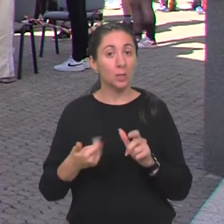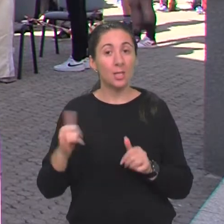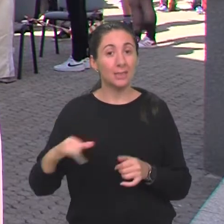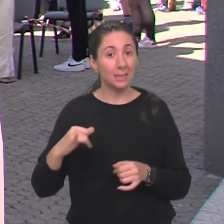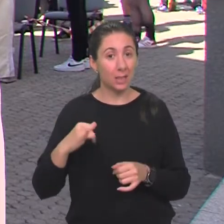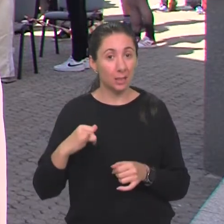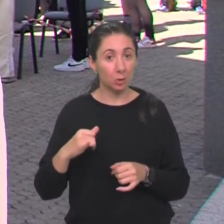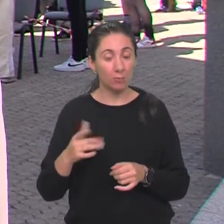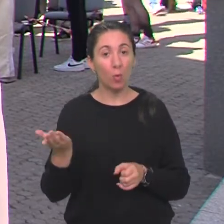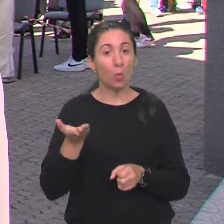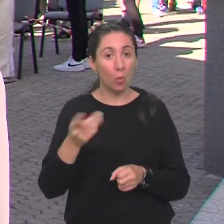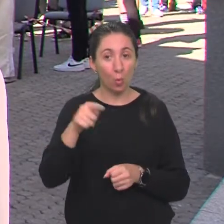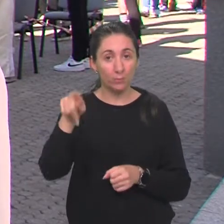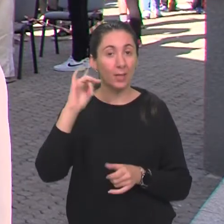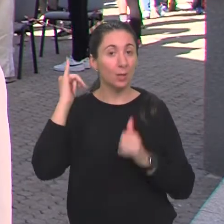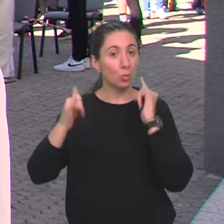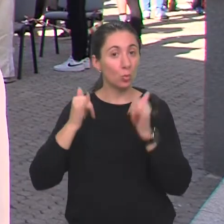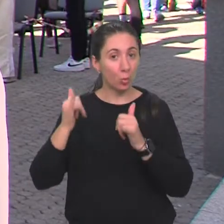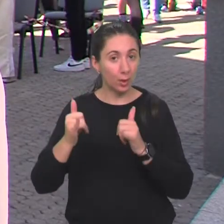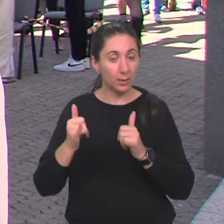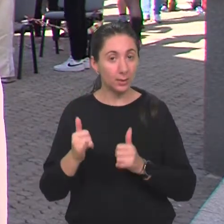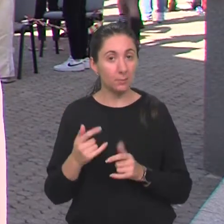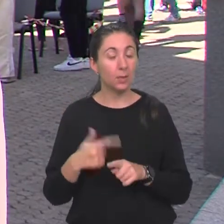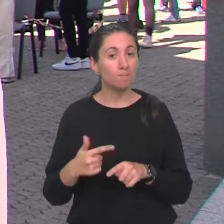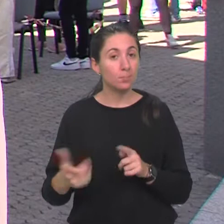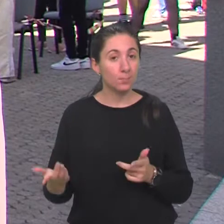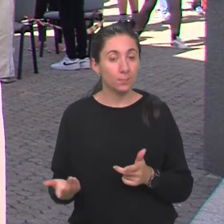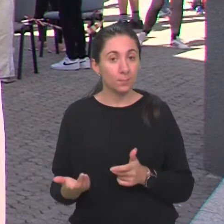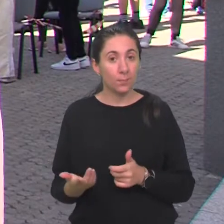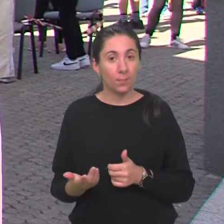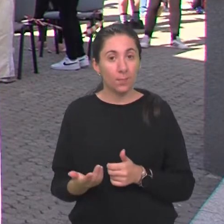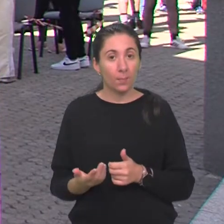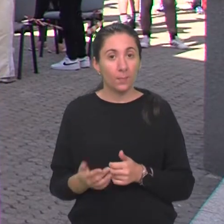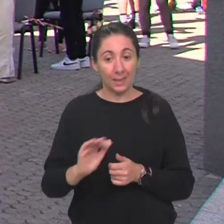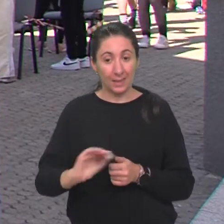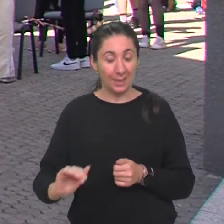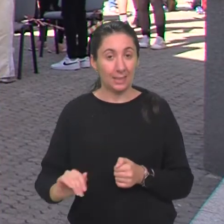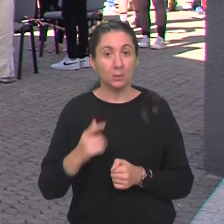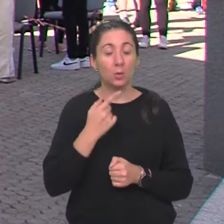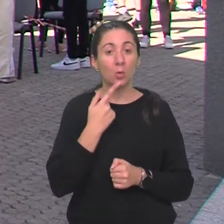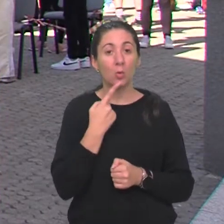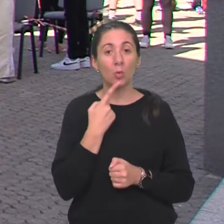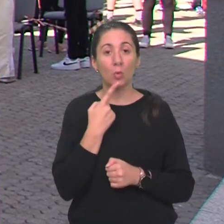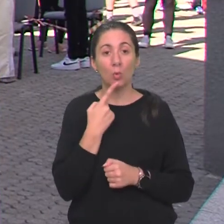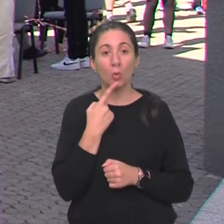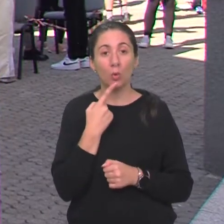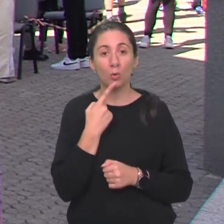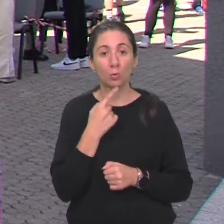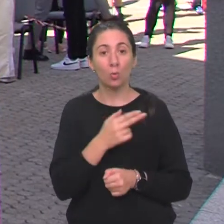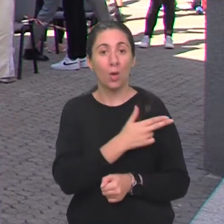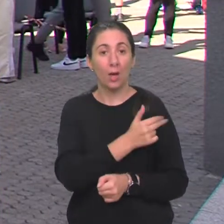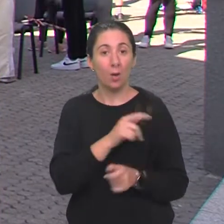zainteresirati ih za ugostiteljstvo i turizam prvenstveno izbog djece koja su u